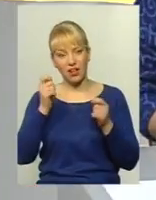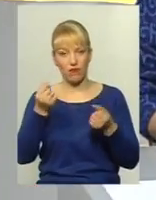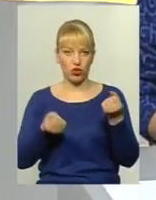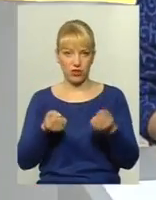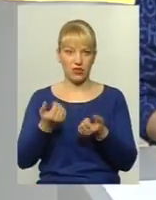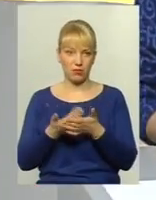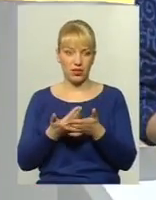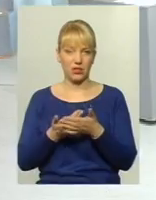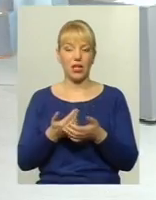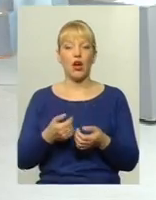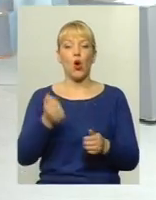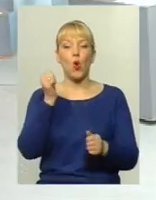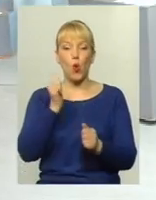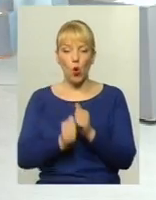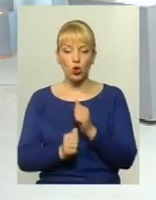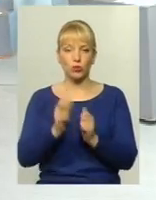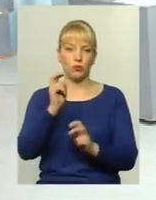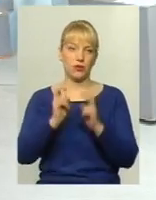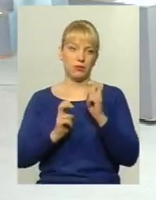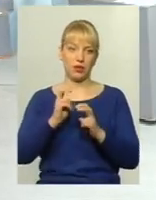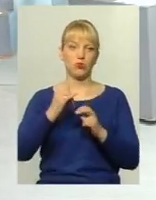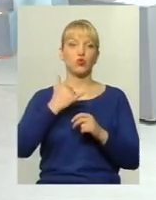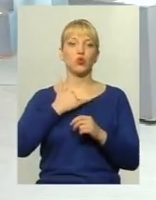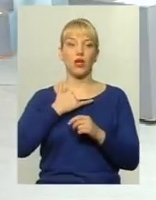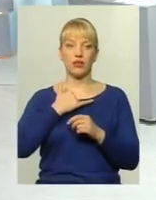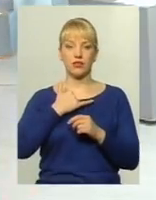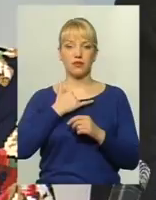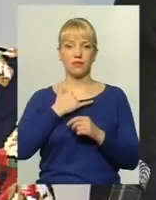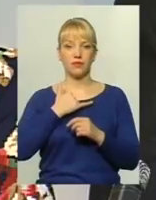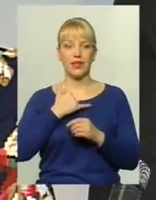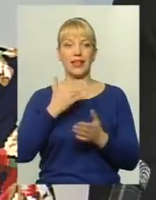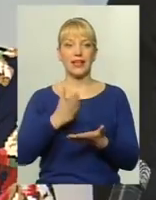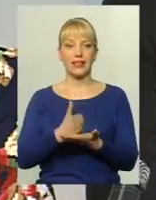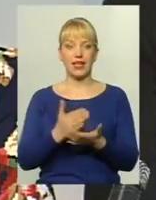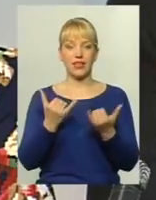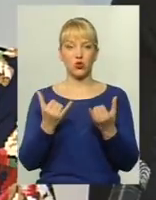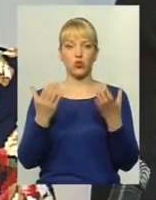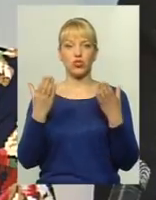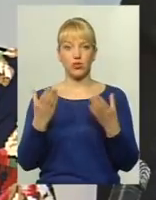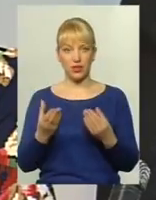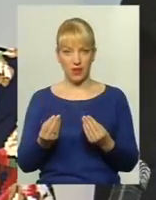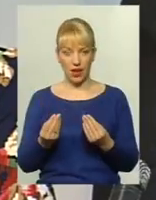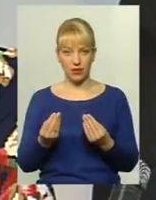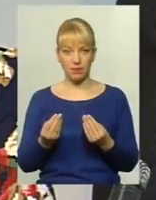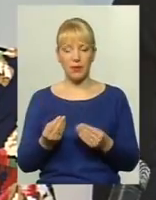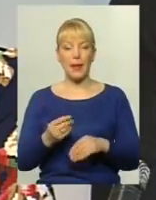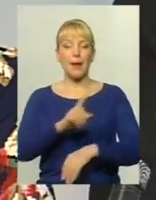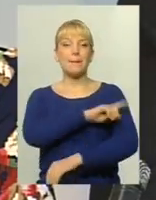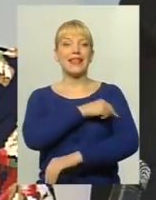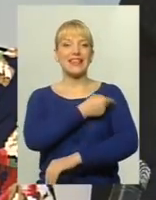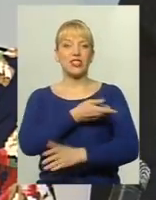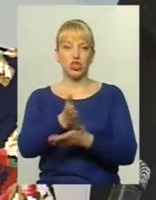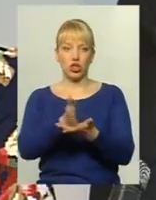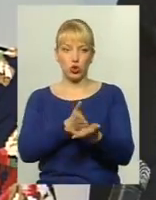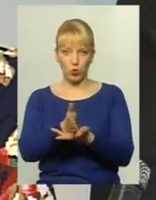реєстрації? В кожному підприємстві у нас є на сьогоднішній день медична служба і є